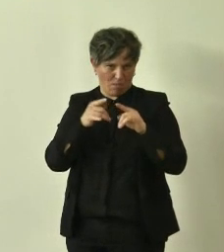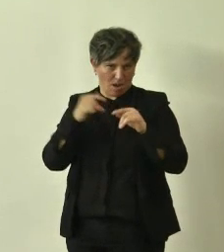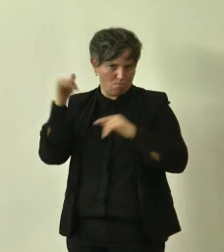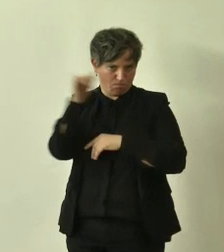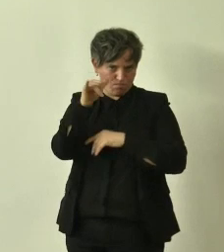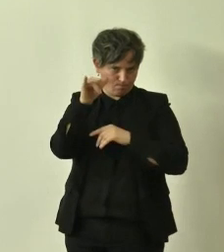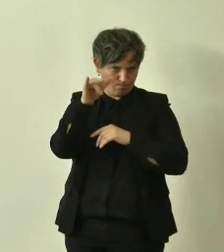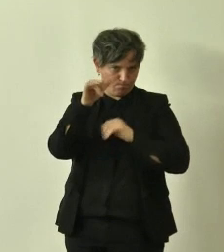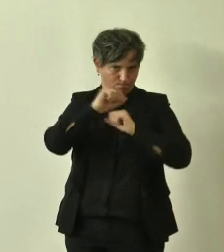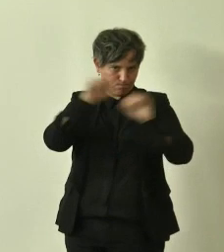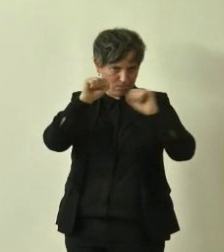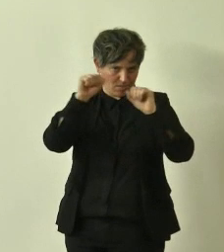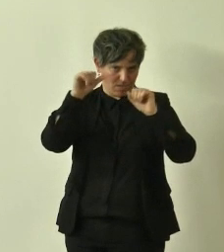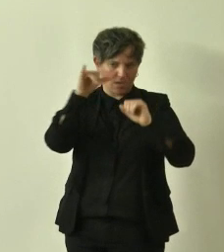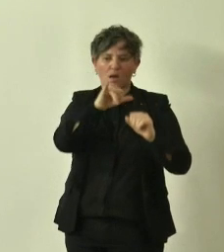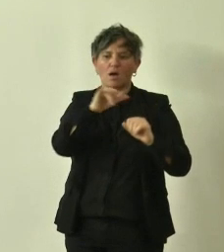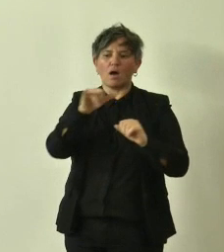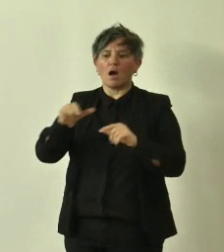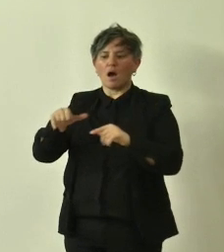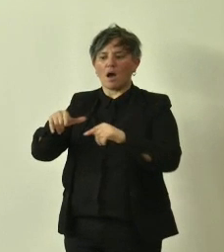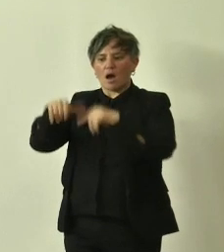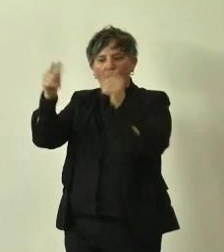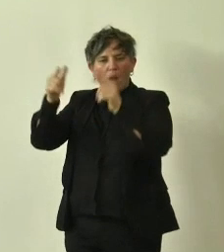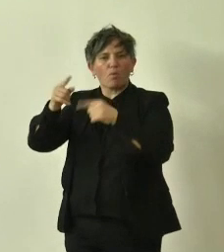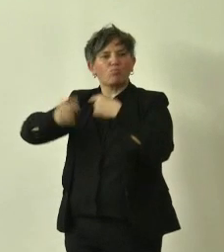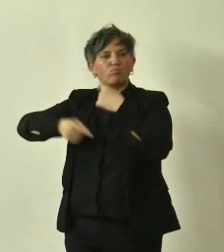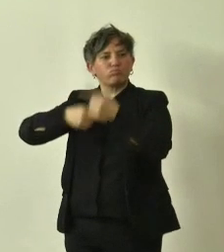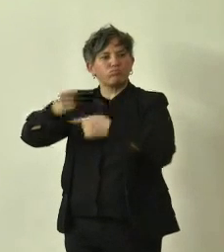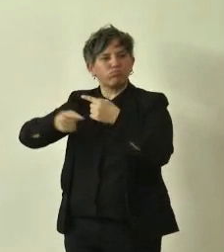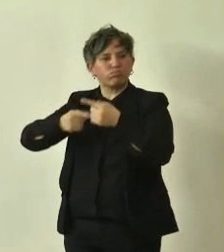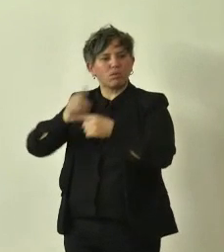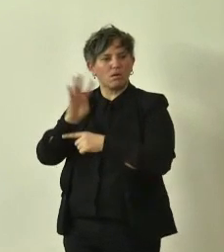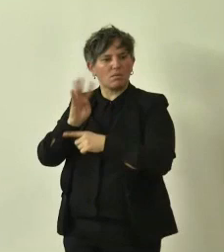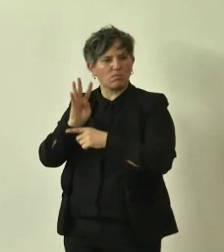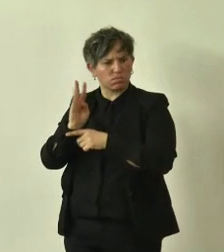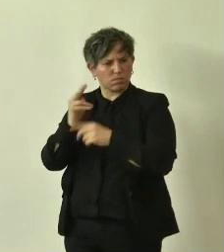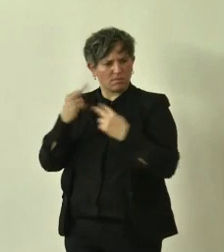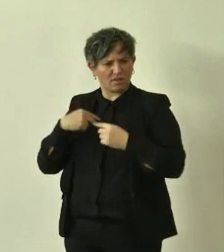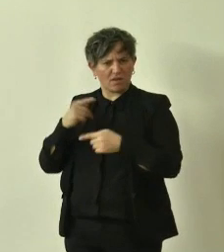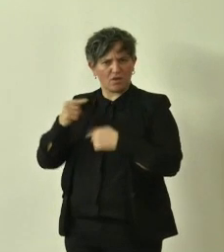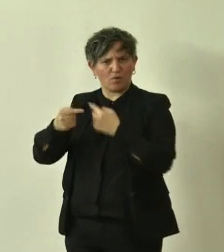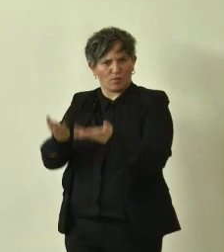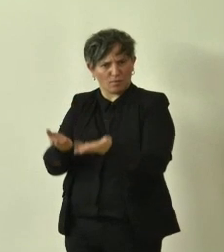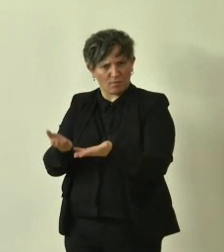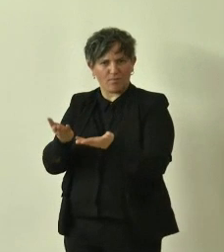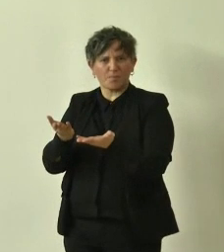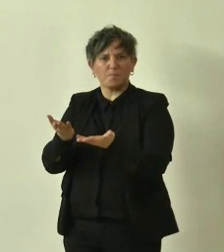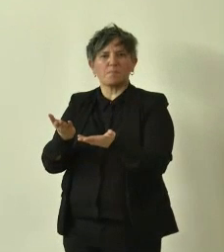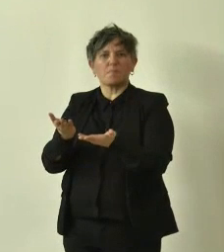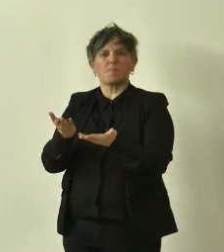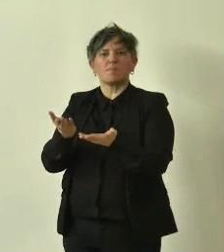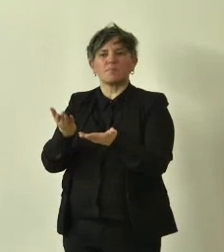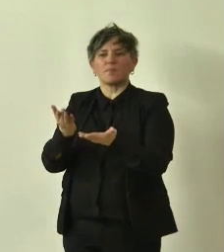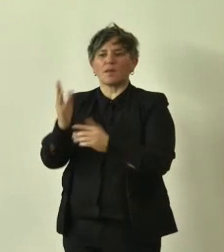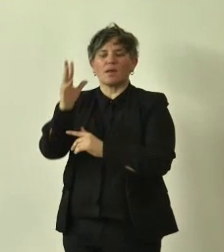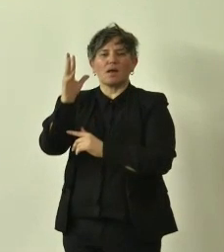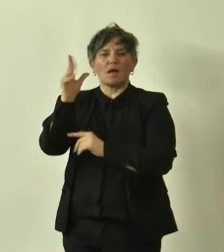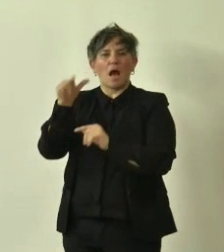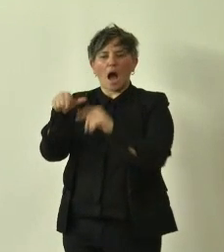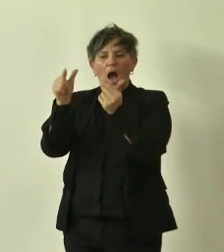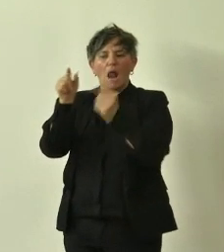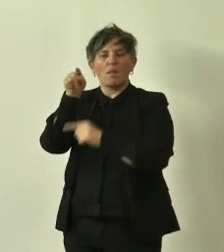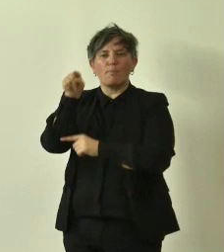mese è stato ritrovato ancora vivo e subito su questa pianta si è catalizzata l'idea di tutta la